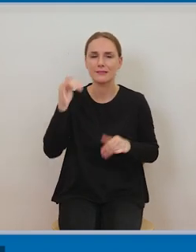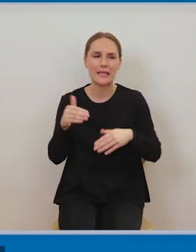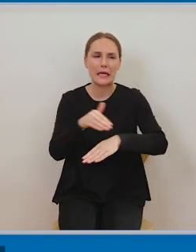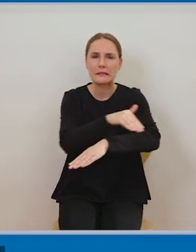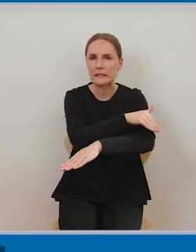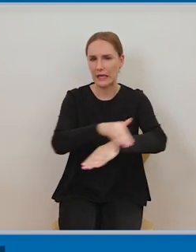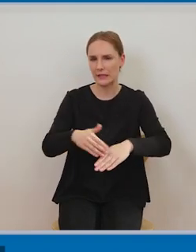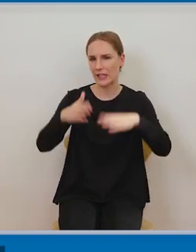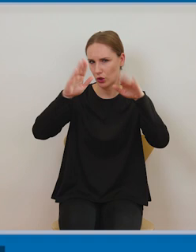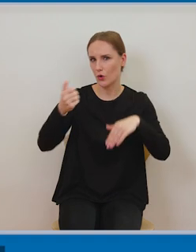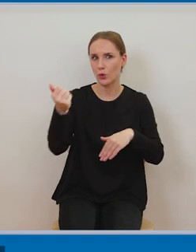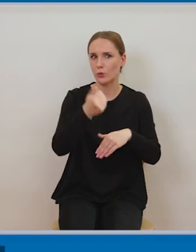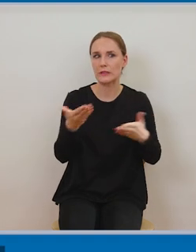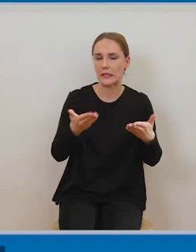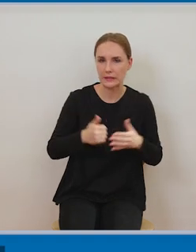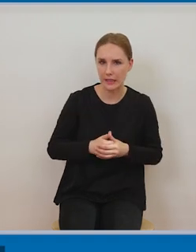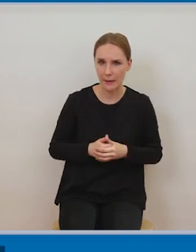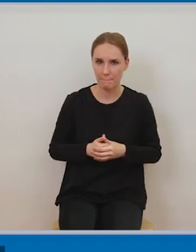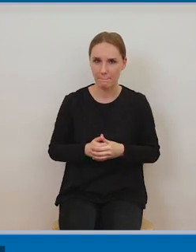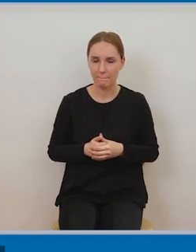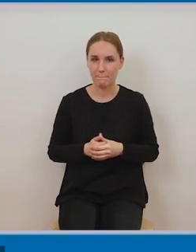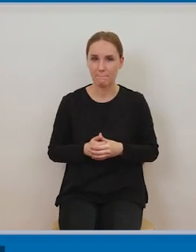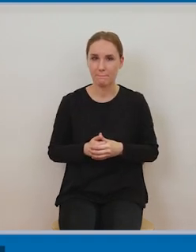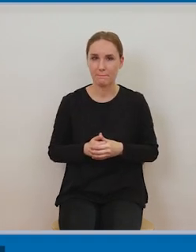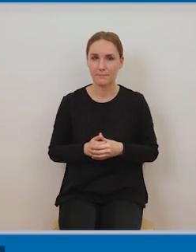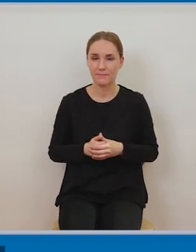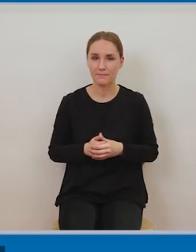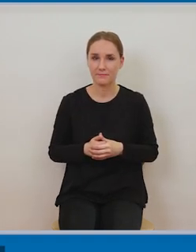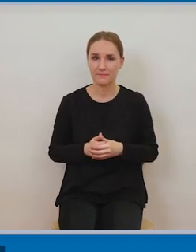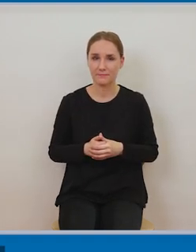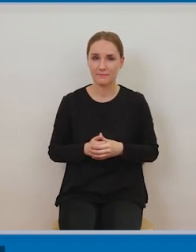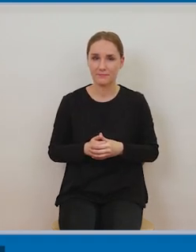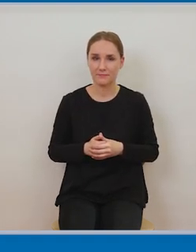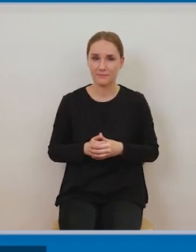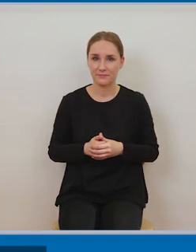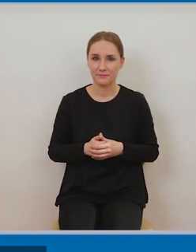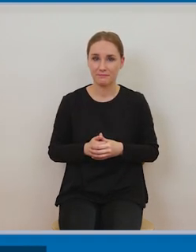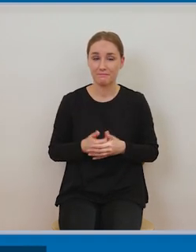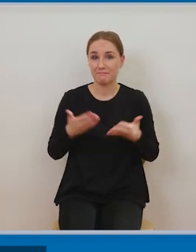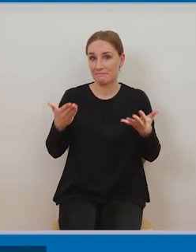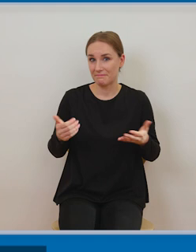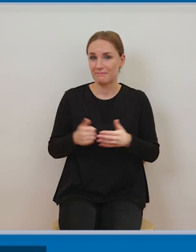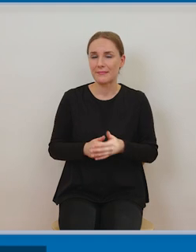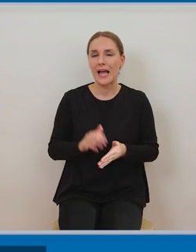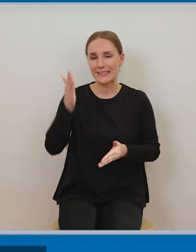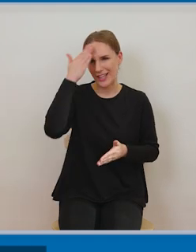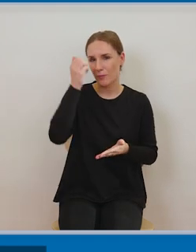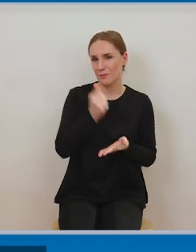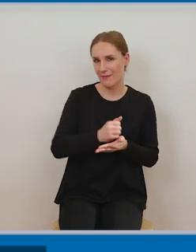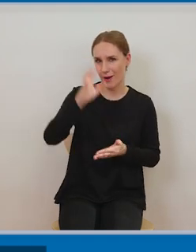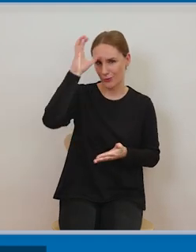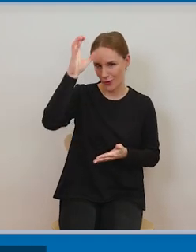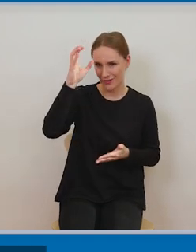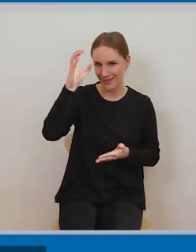chronić właśnie swoje interesy mamy nadzieję że pokazaliśmy Państwu te granice właśnie ochrony interesów